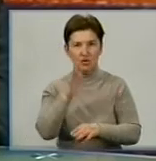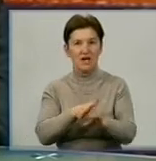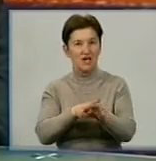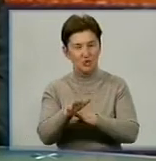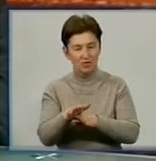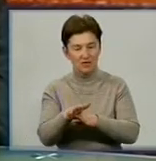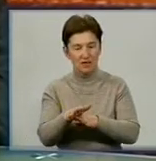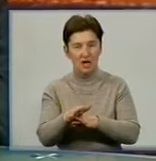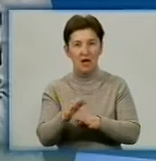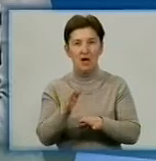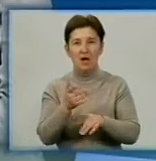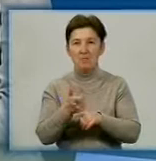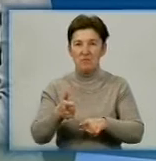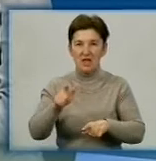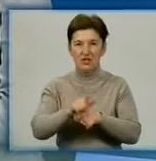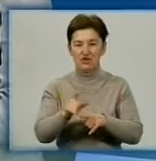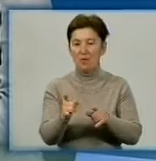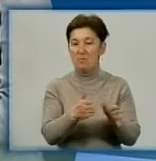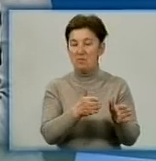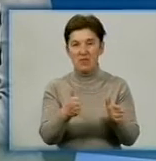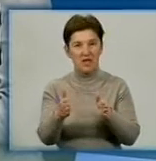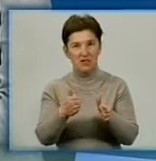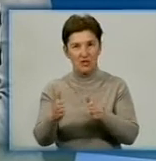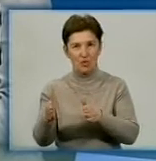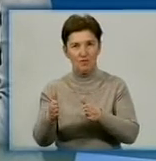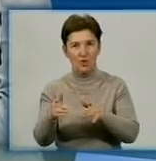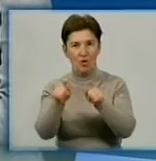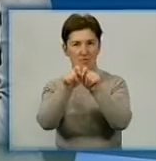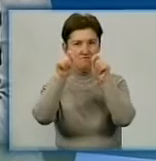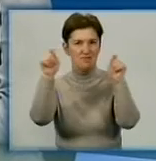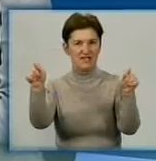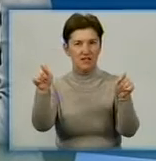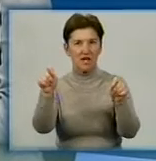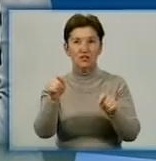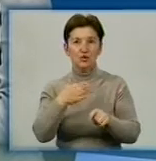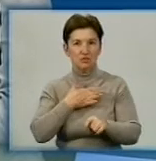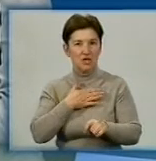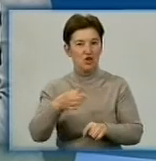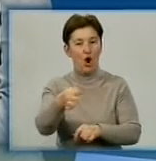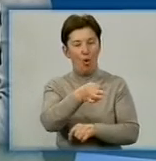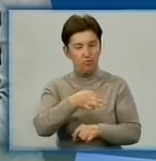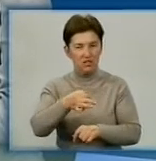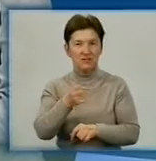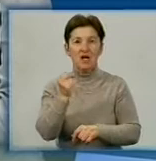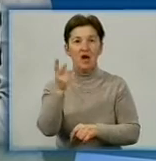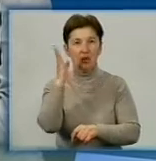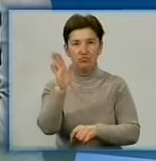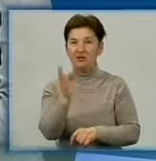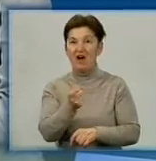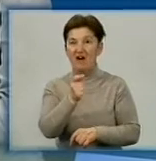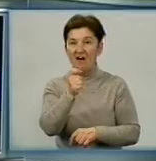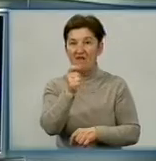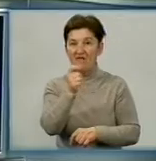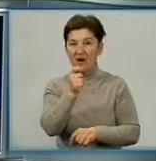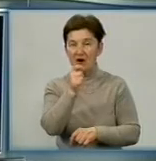зробимо більш широку, більш підготовлену презентацію області, так як це буде відбуватись в квітні і в